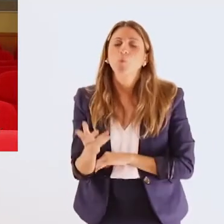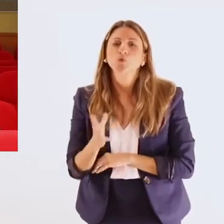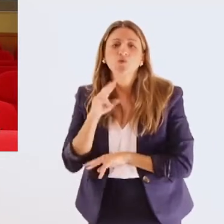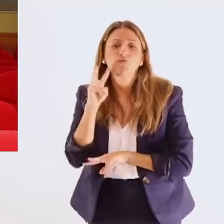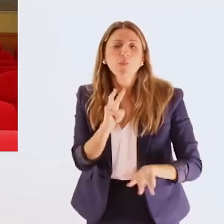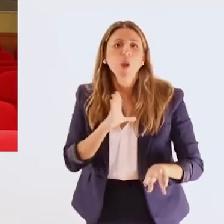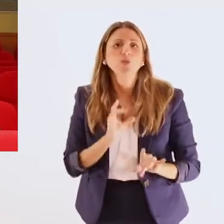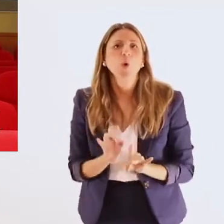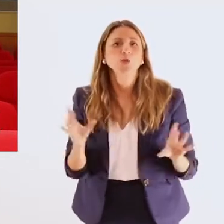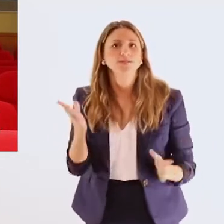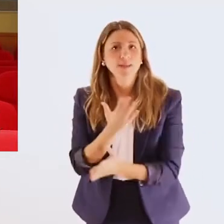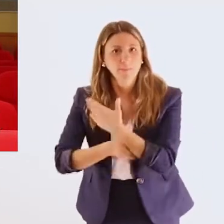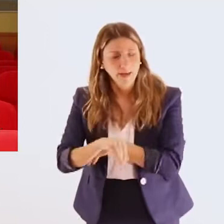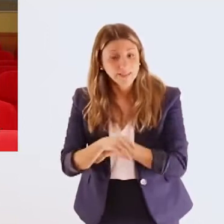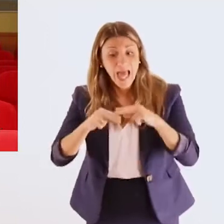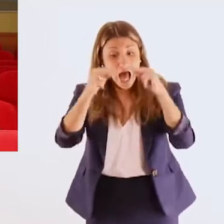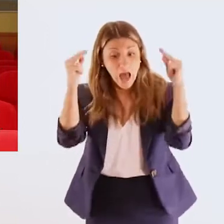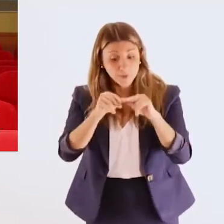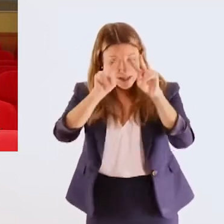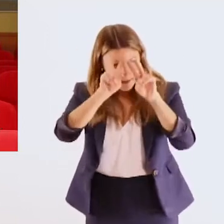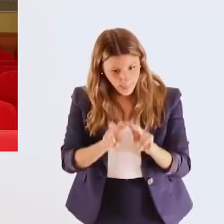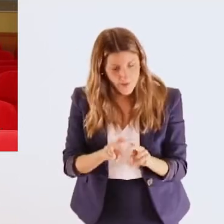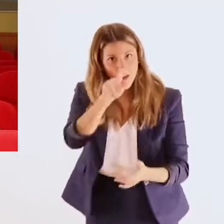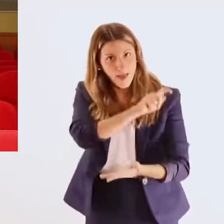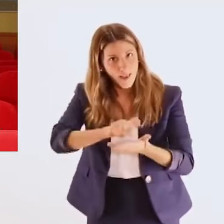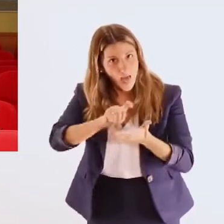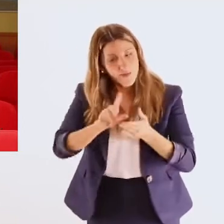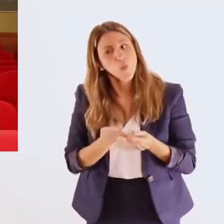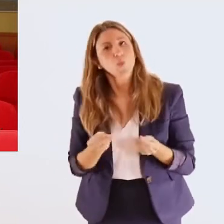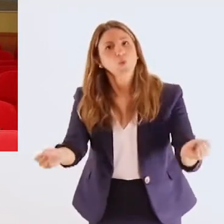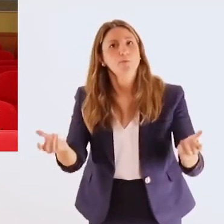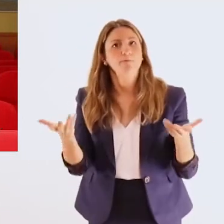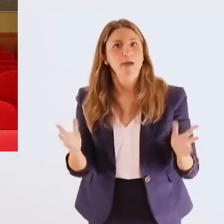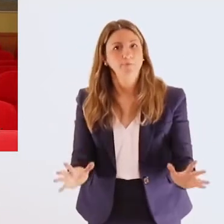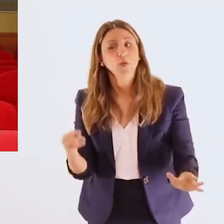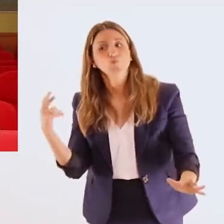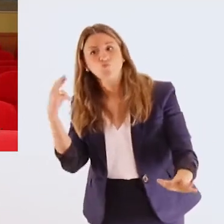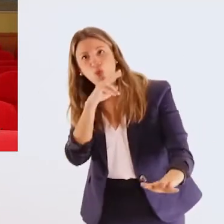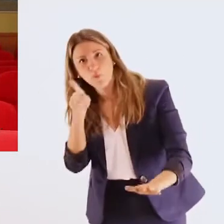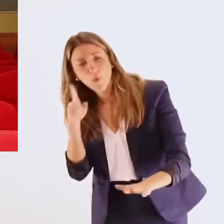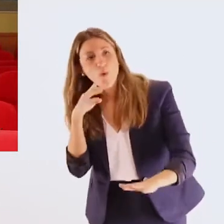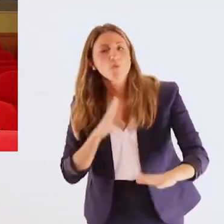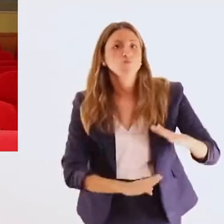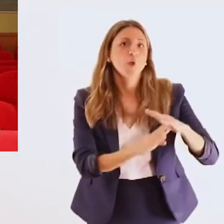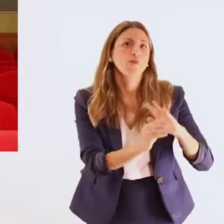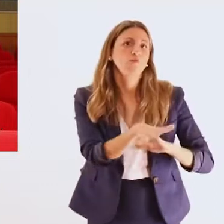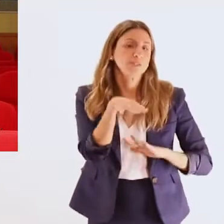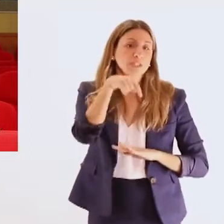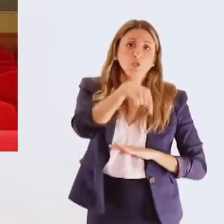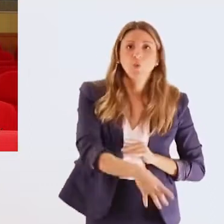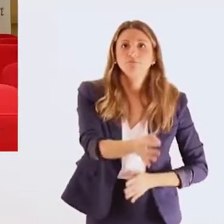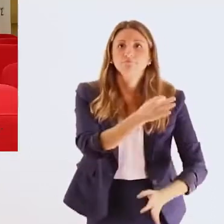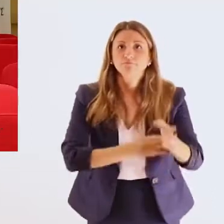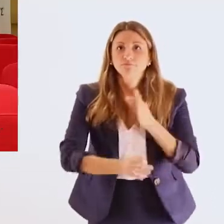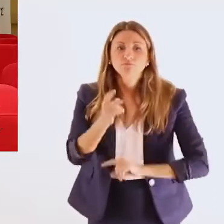αναπηρία, χρόνιες παθήσεις και τις οικογένειές τους. Έχουμε κοντά μας τον Πρόεδρο της ΕΣΑΜΕΑ, τον κύριο Ιωάννη Βαρτακαστάνη, για να μας πει